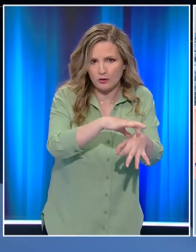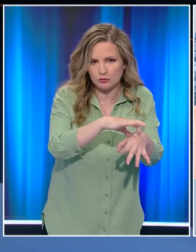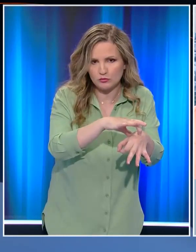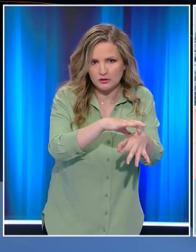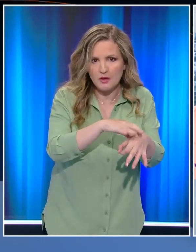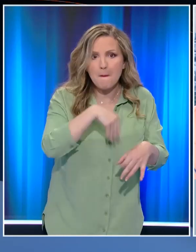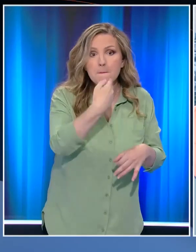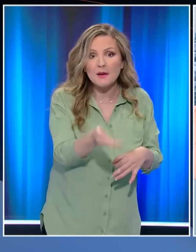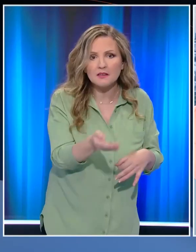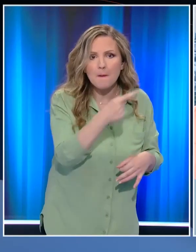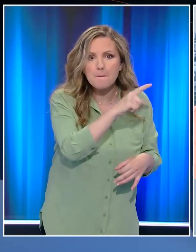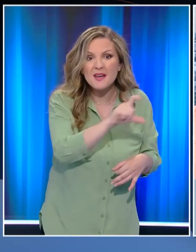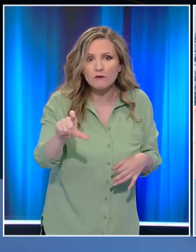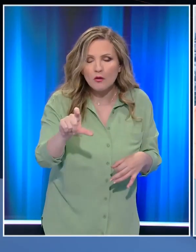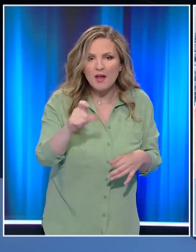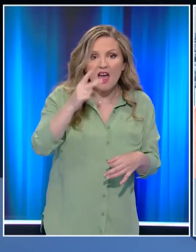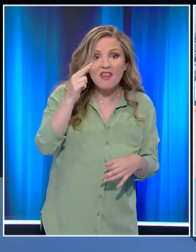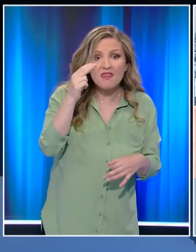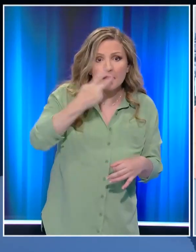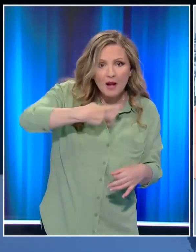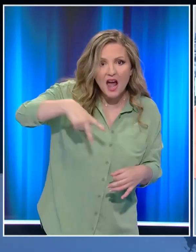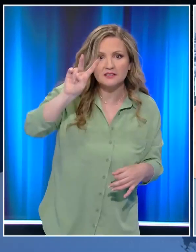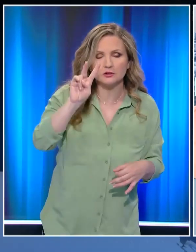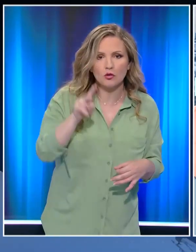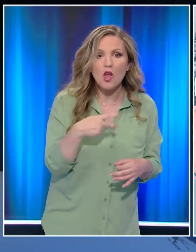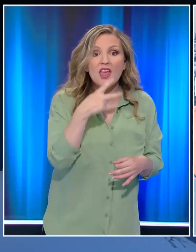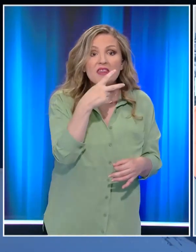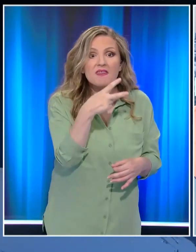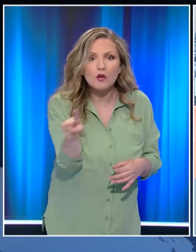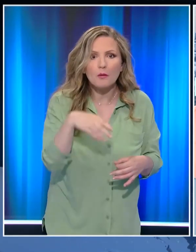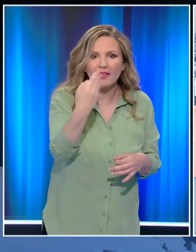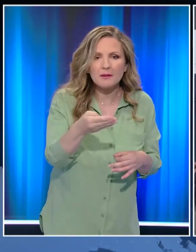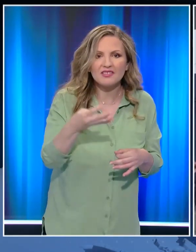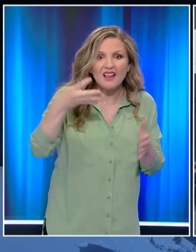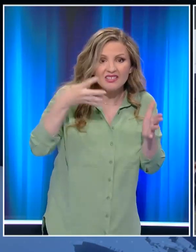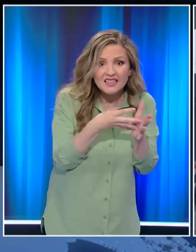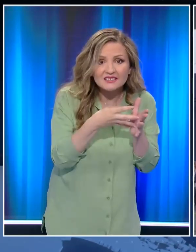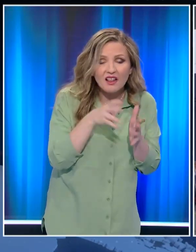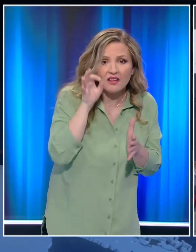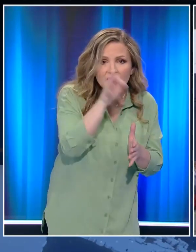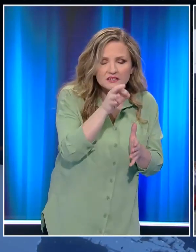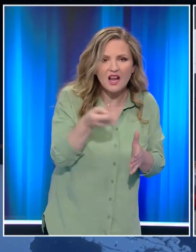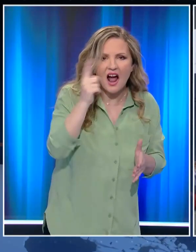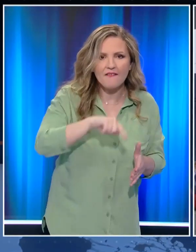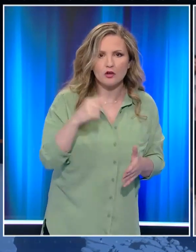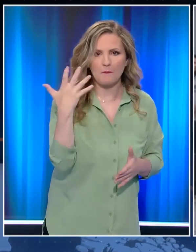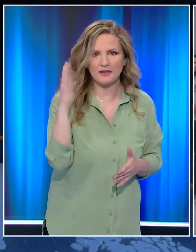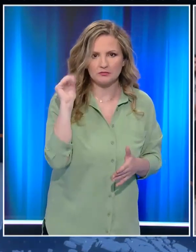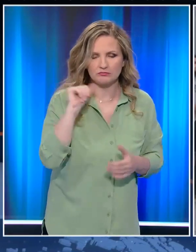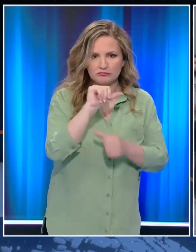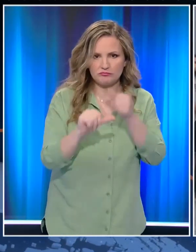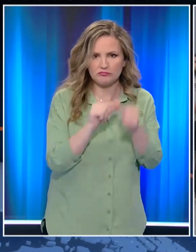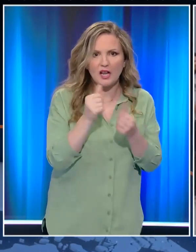σε μια εβδομάδα θα είναι διπλάσια και σε δύο εβδομάδες τετραπλάσια. Από αύριο 5 Ιουλίου αλλάζει και